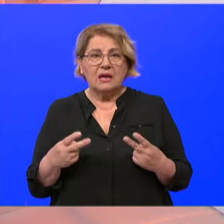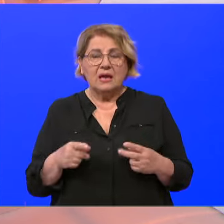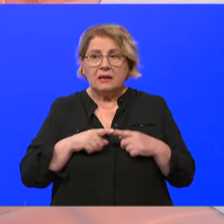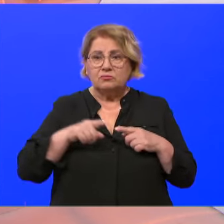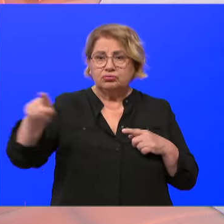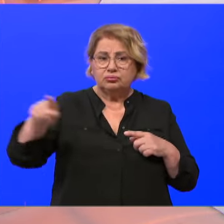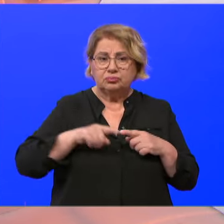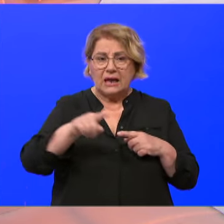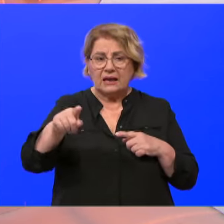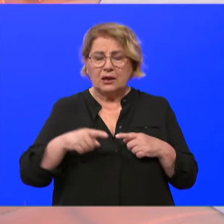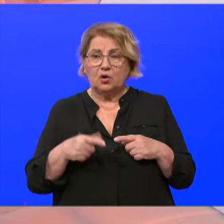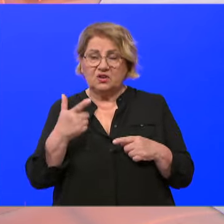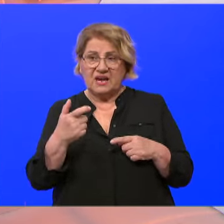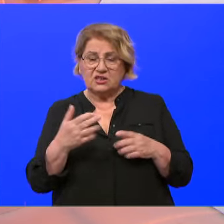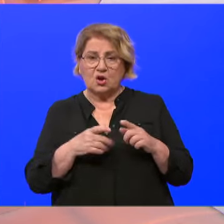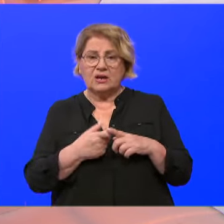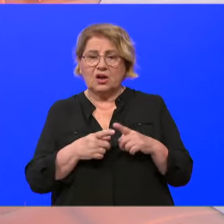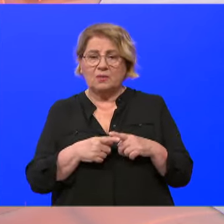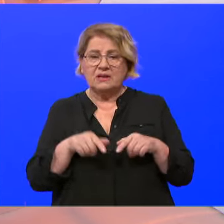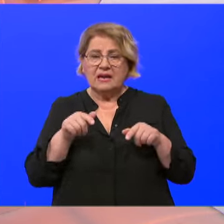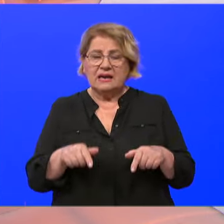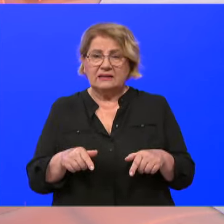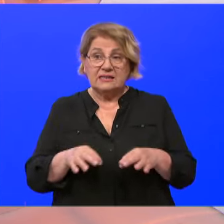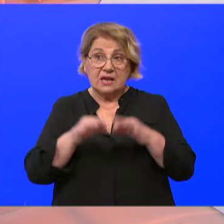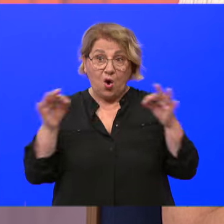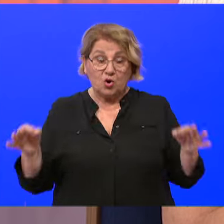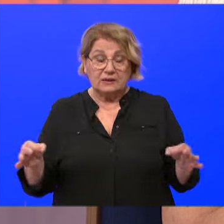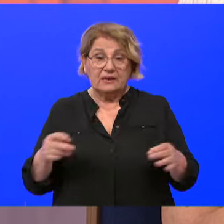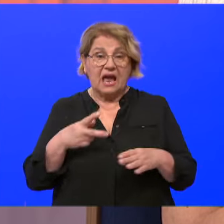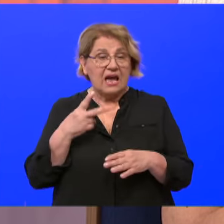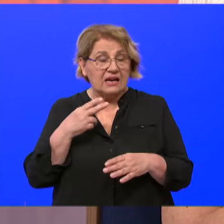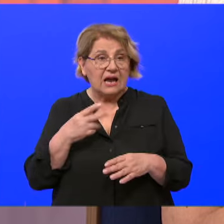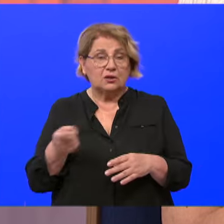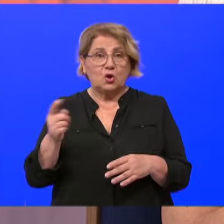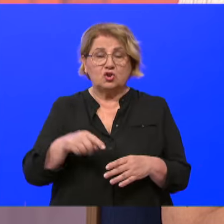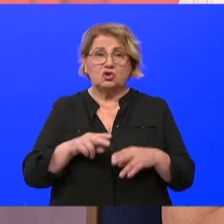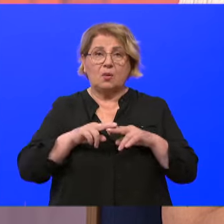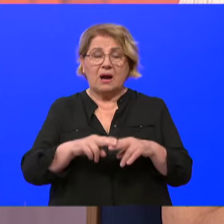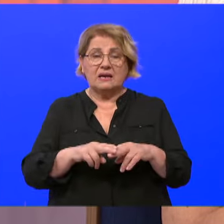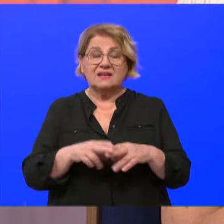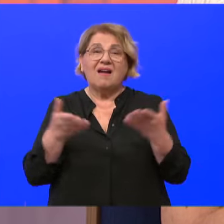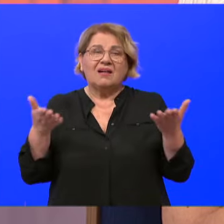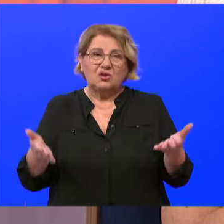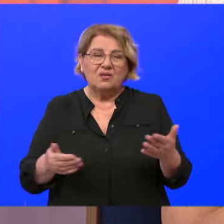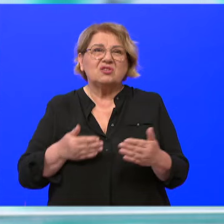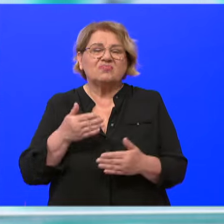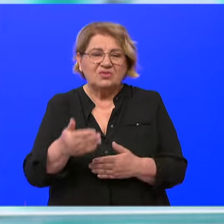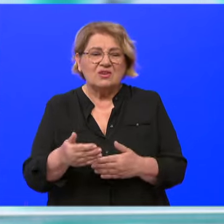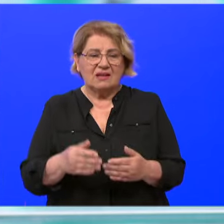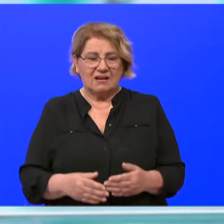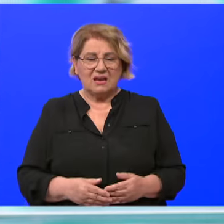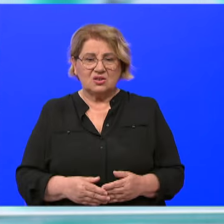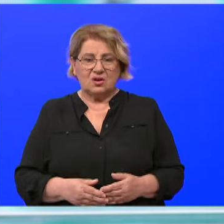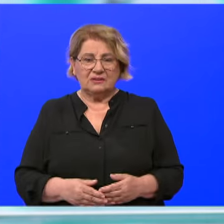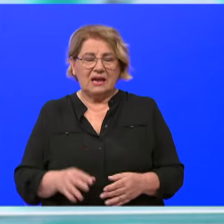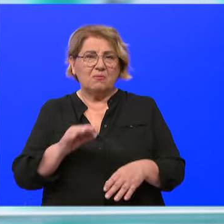km od bolnice, da obično kada se otkrije tumor i kada dođe do bolnice, to su već one neke faze kad medicina